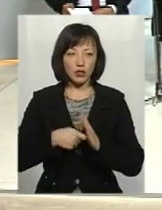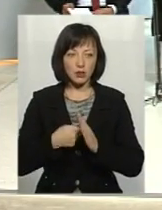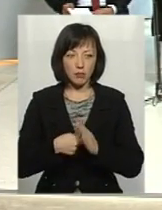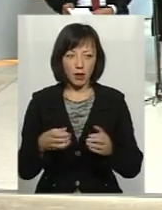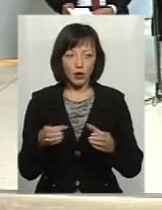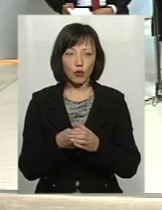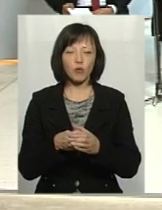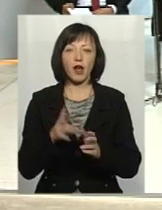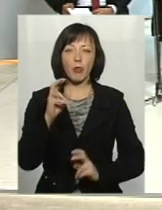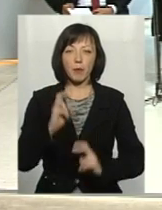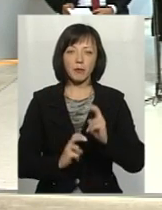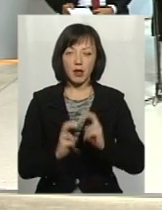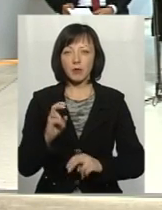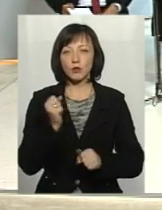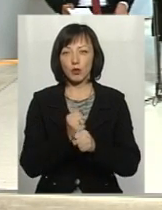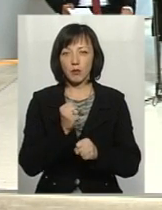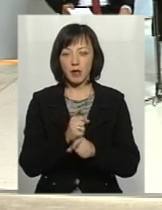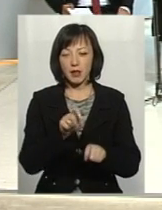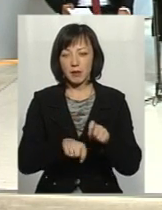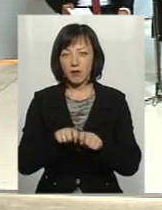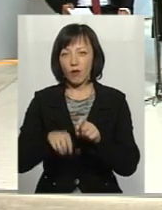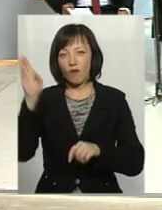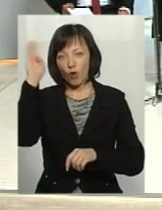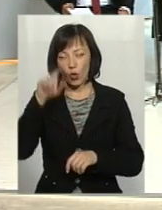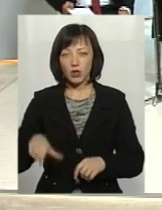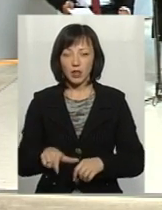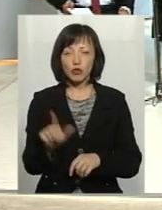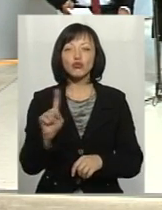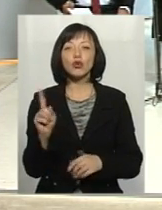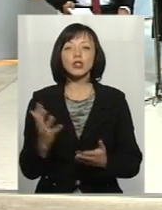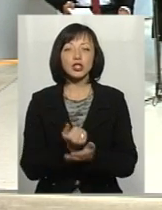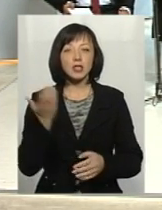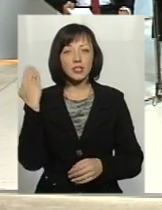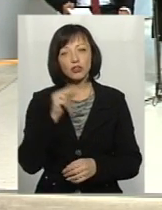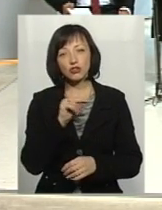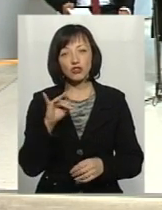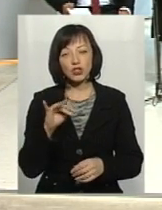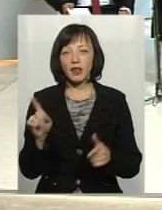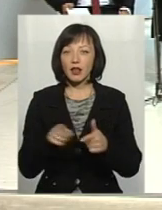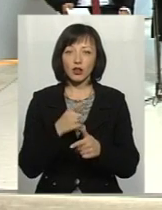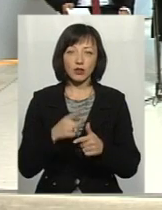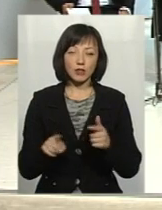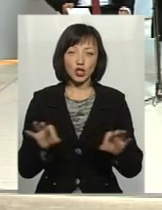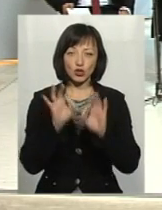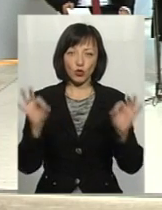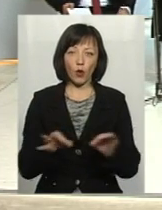і на підприємство, робили заміри води, річок. Що тоді знайшли чи не знайшли? Нічого.